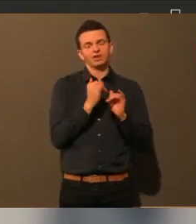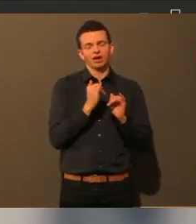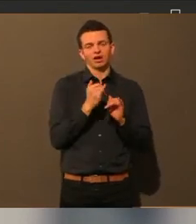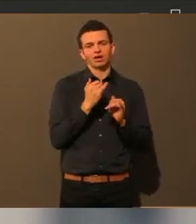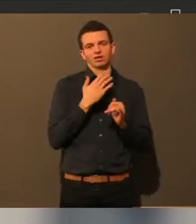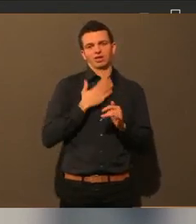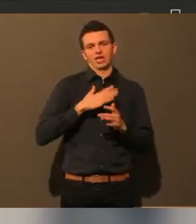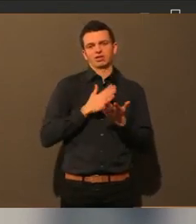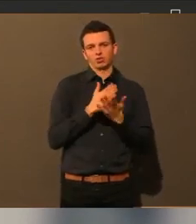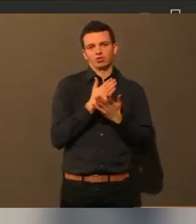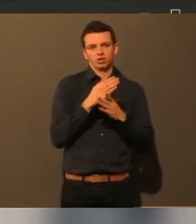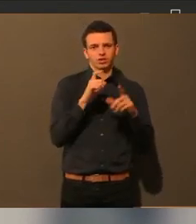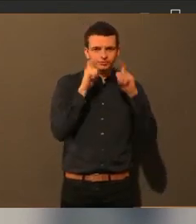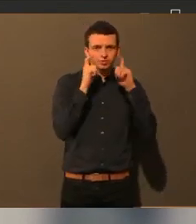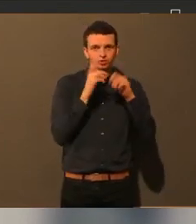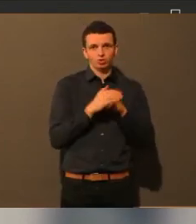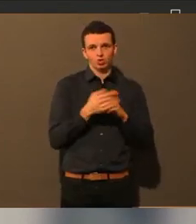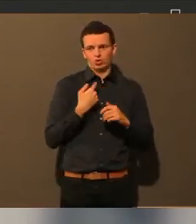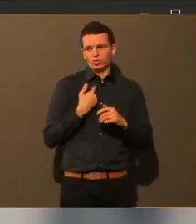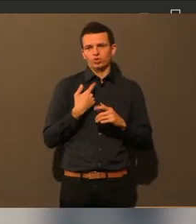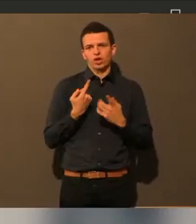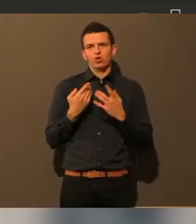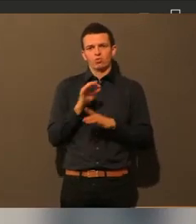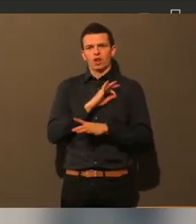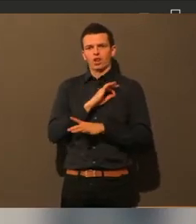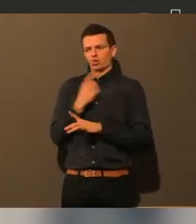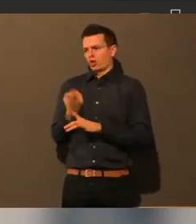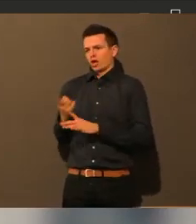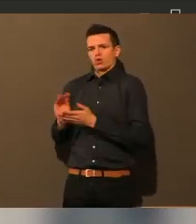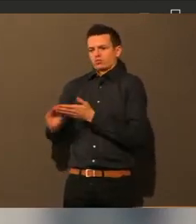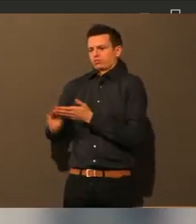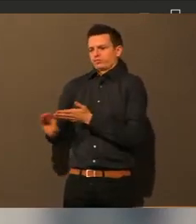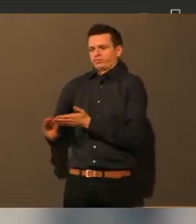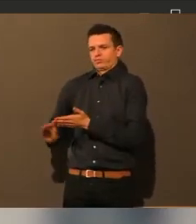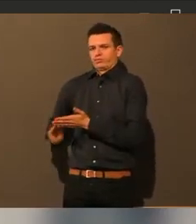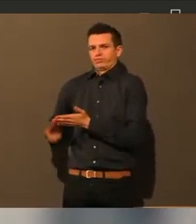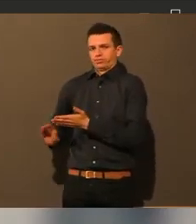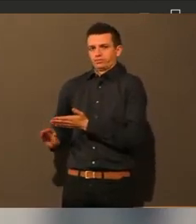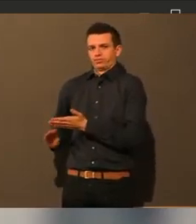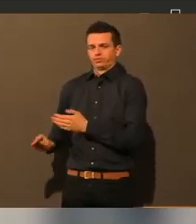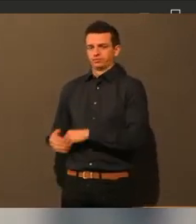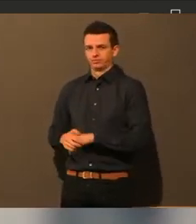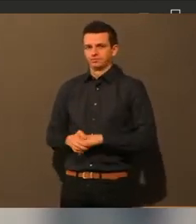Kollegin hat im Hintergrund auch noch mal mitgeschrieben, sodass uns da auch nichts verloren geht.